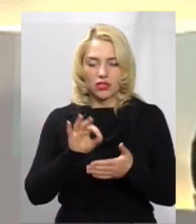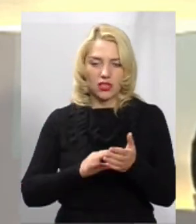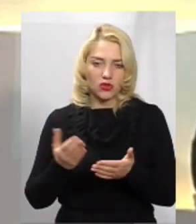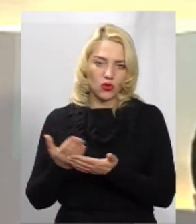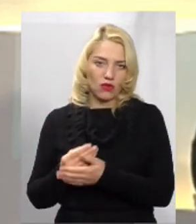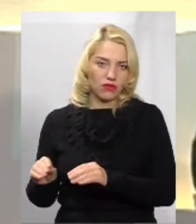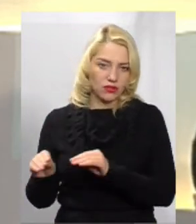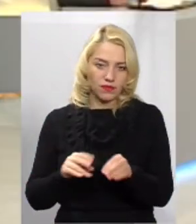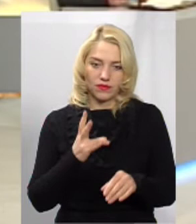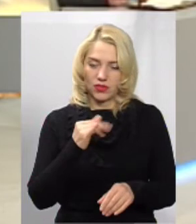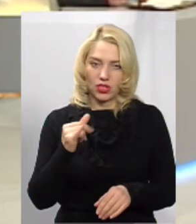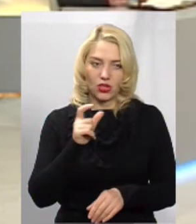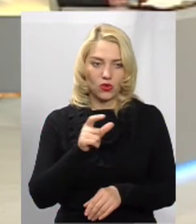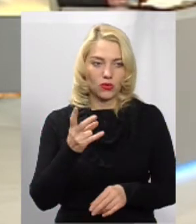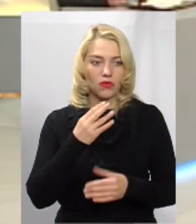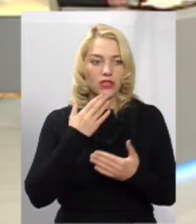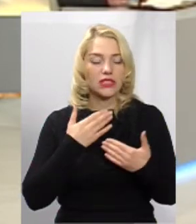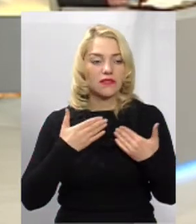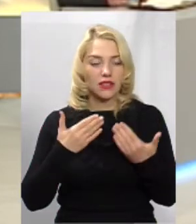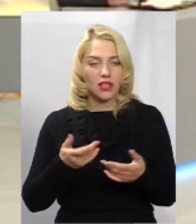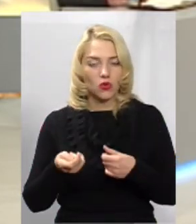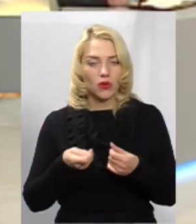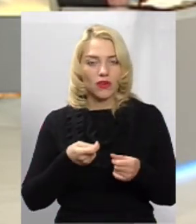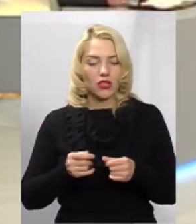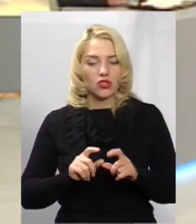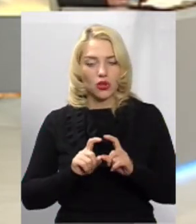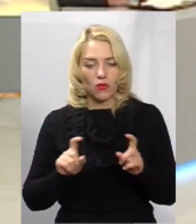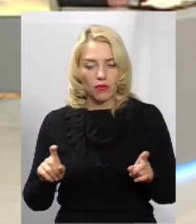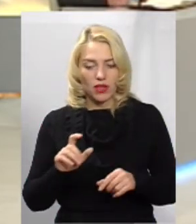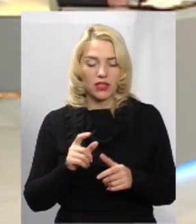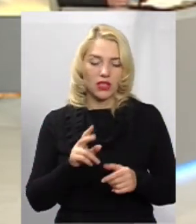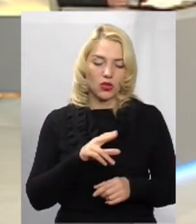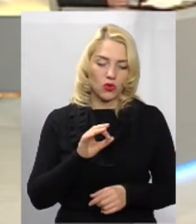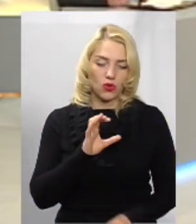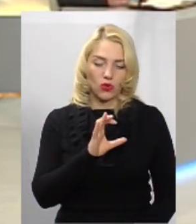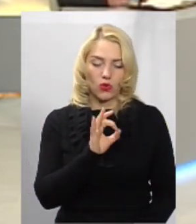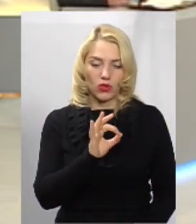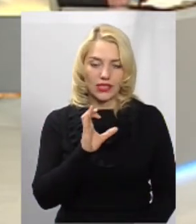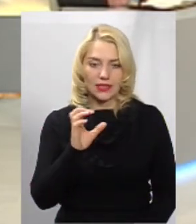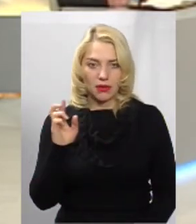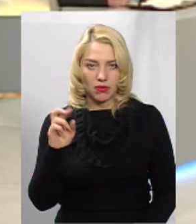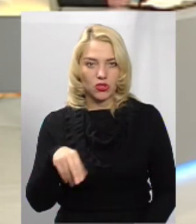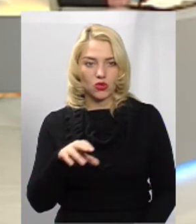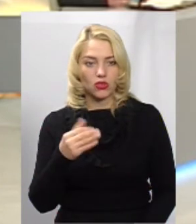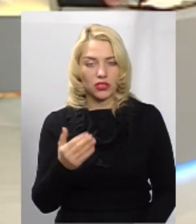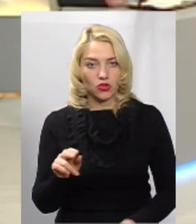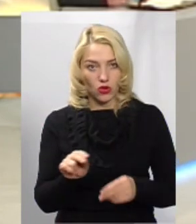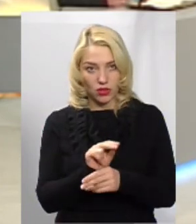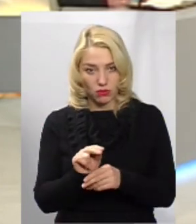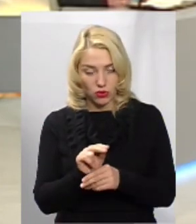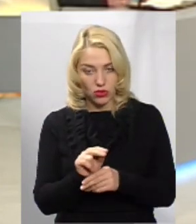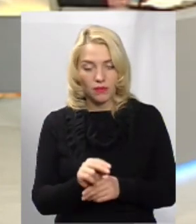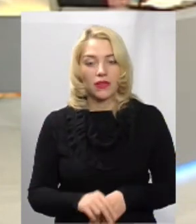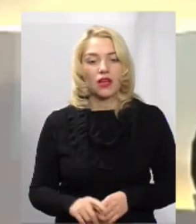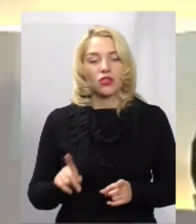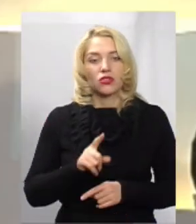іншим. Ні, мешканці мають звертатися і до управляючої компанії, і до ОСВБ щодо їхнього ремонту. Щодо того,